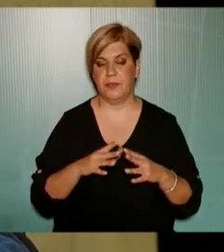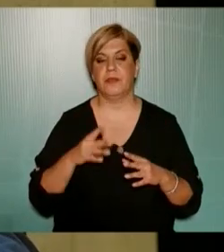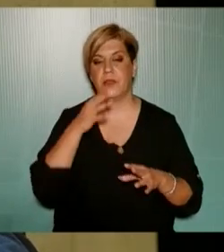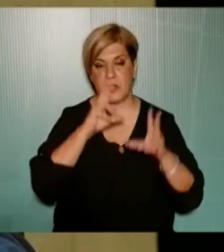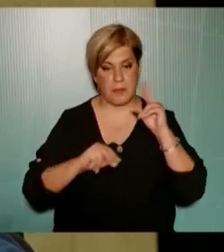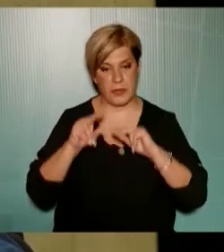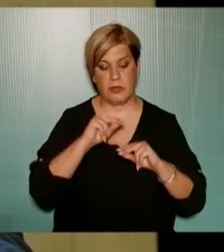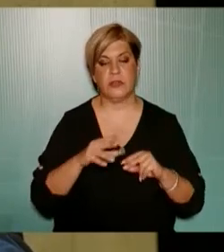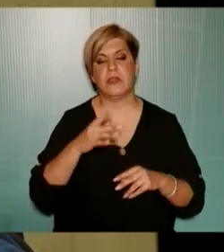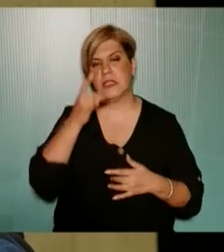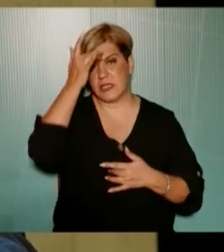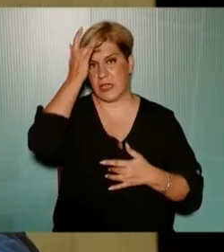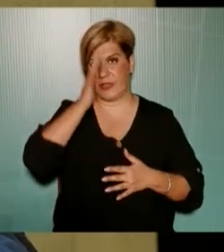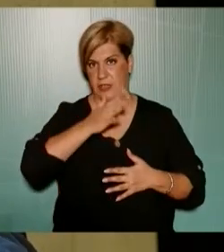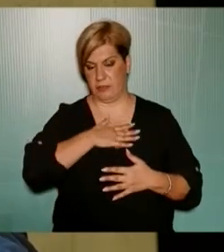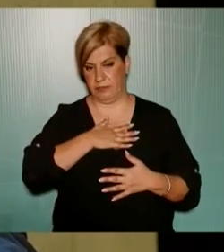για να μιλήσω συνειδητά